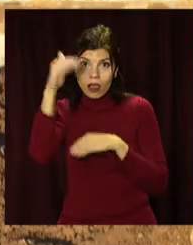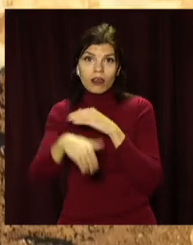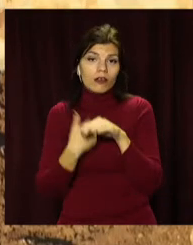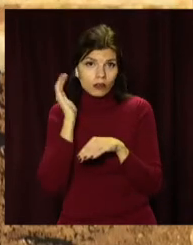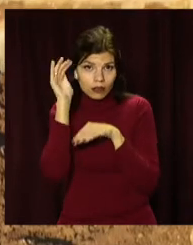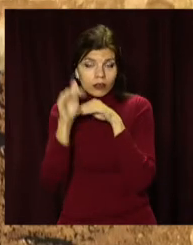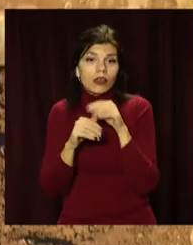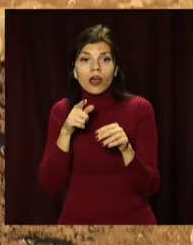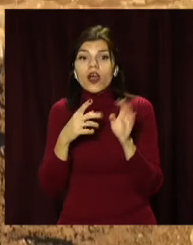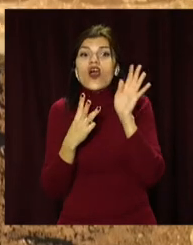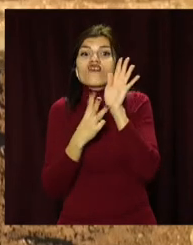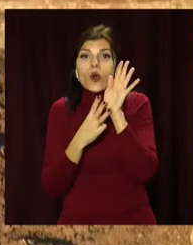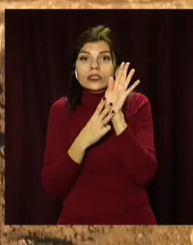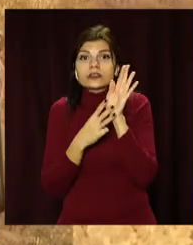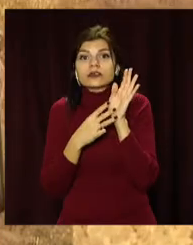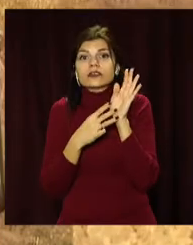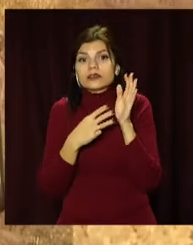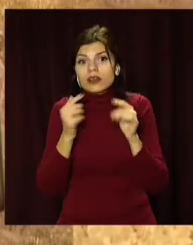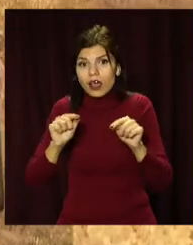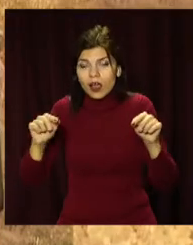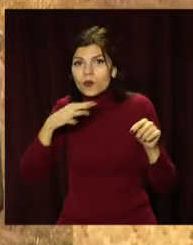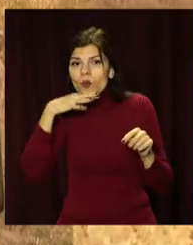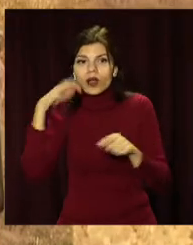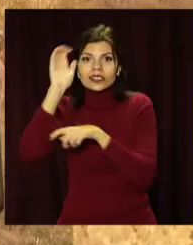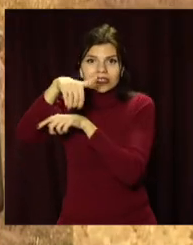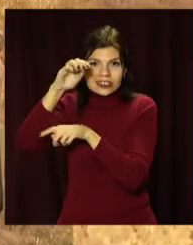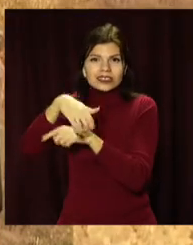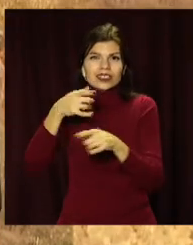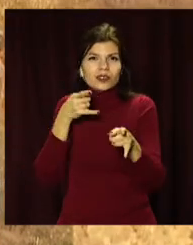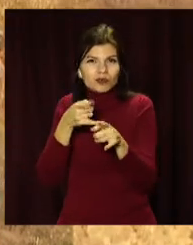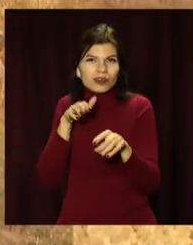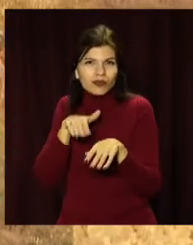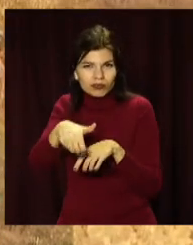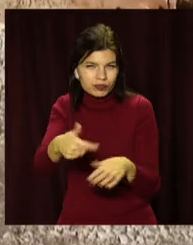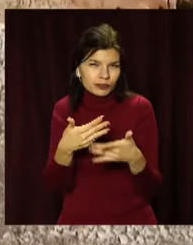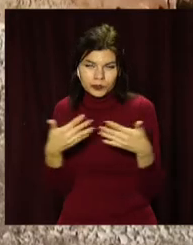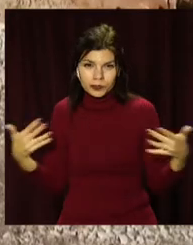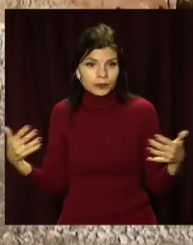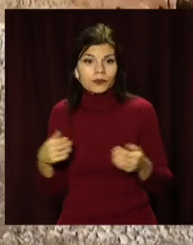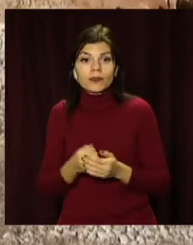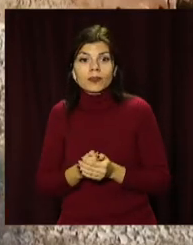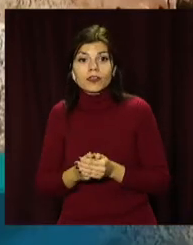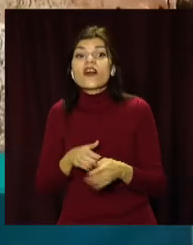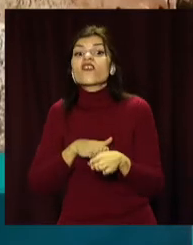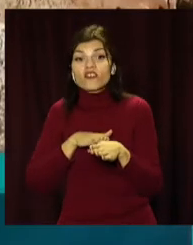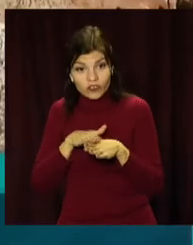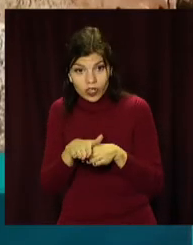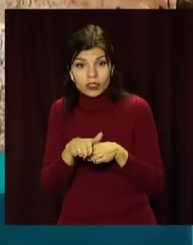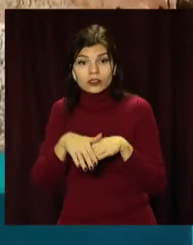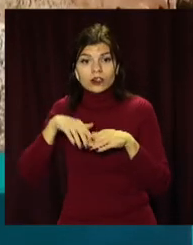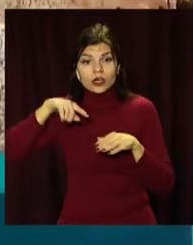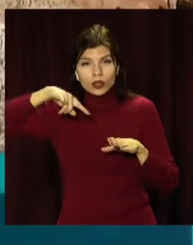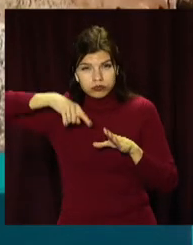'єкті працюють вісім одиниць техніки та зо-два десятки дорожників. Виконано буріння